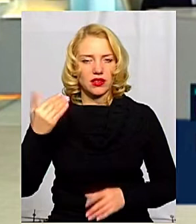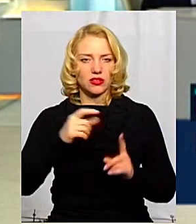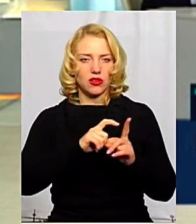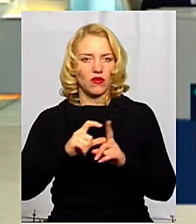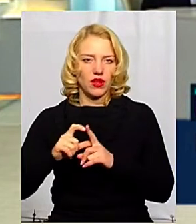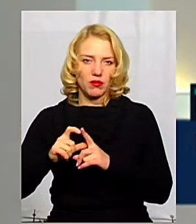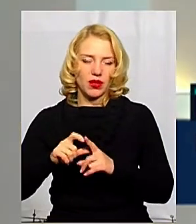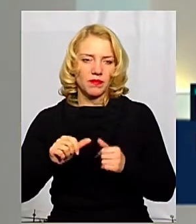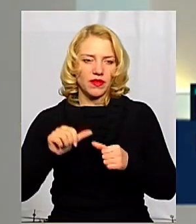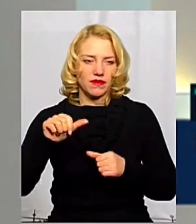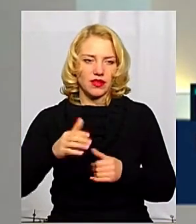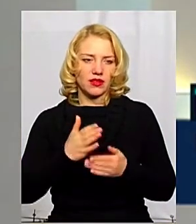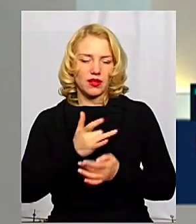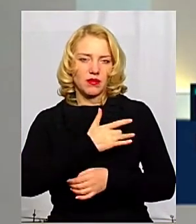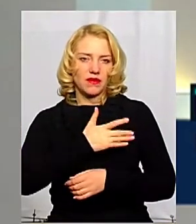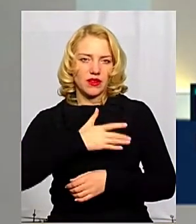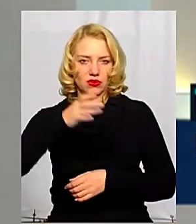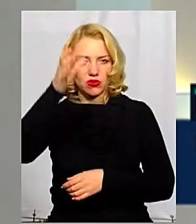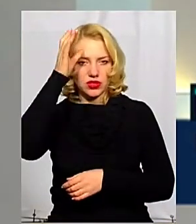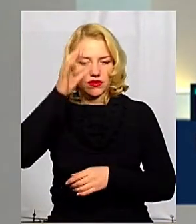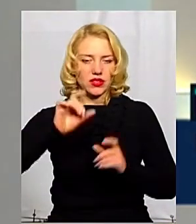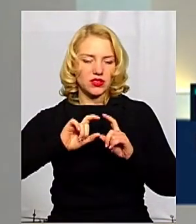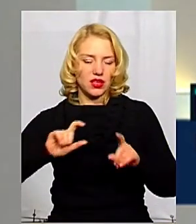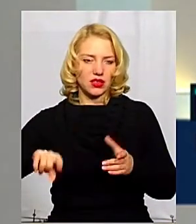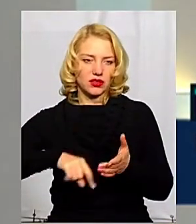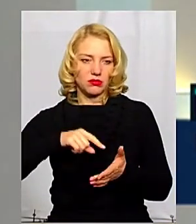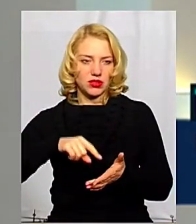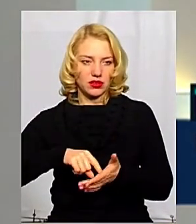словами, виняток – приватні освітні заклади міста.